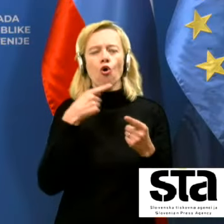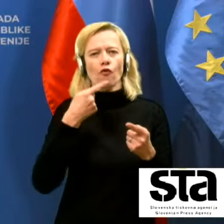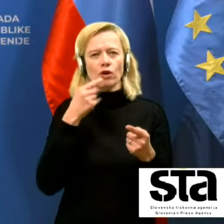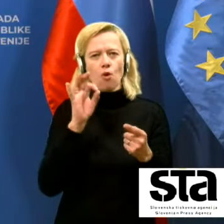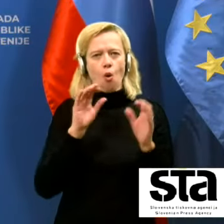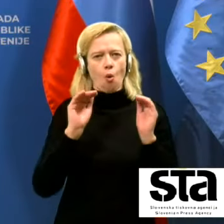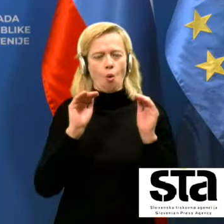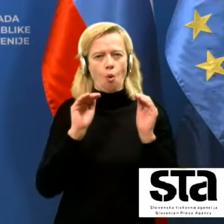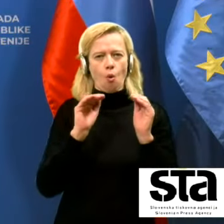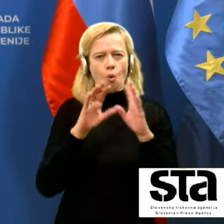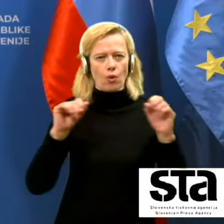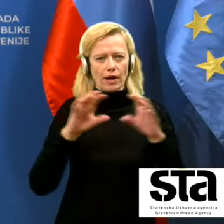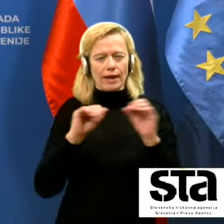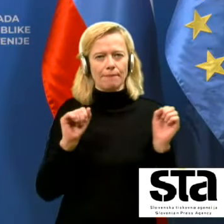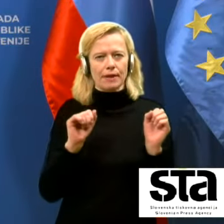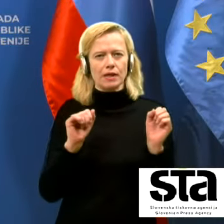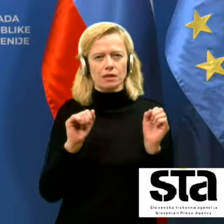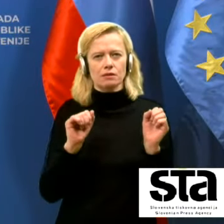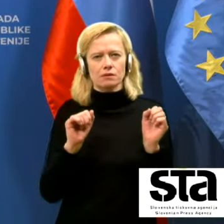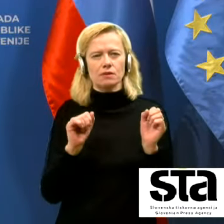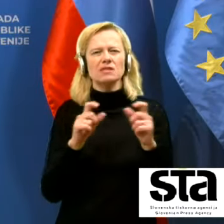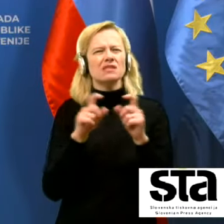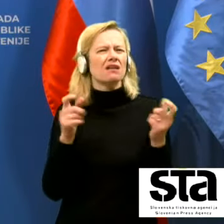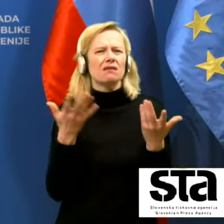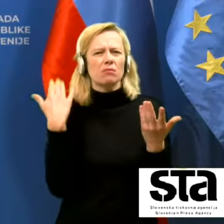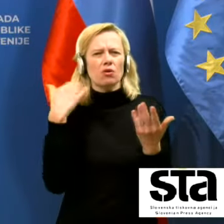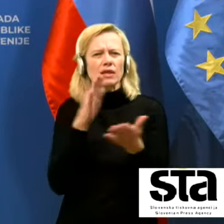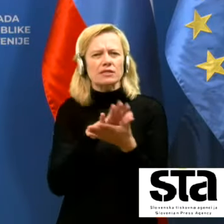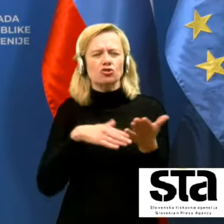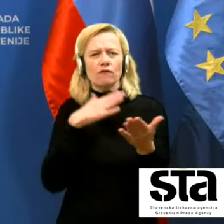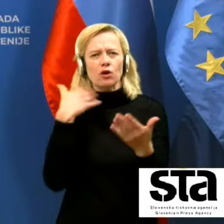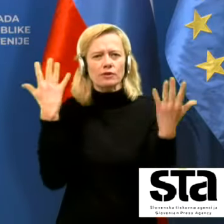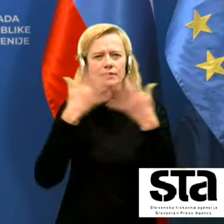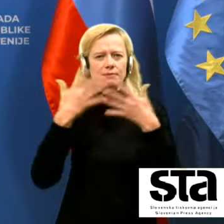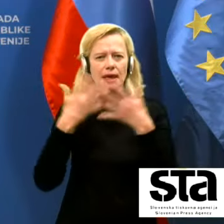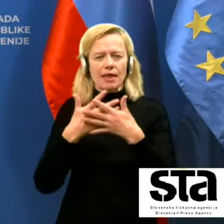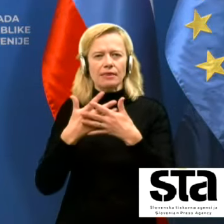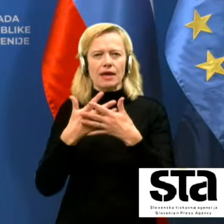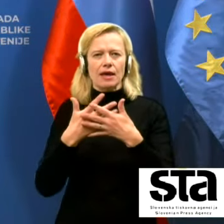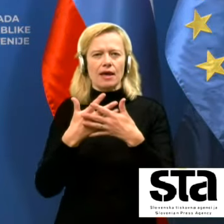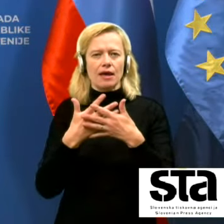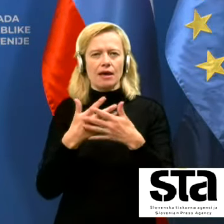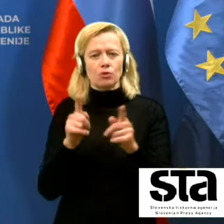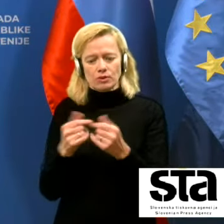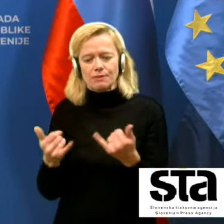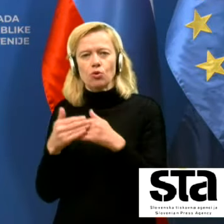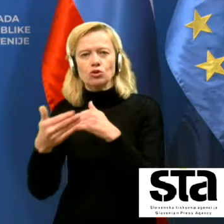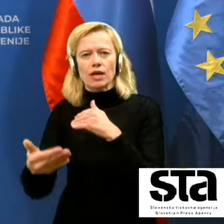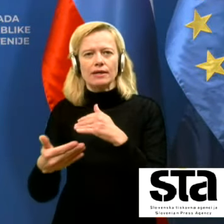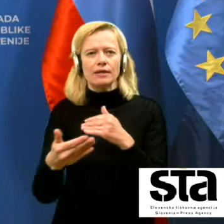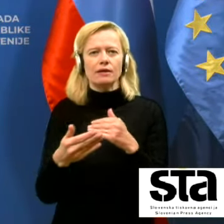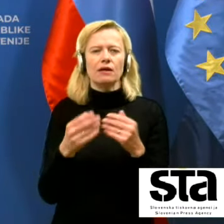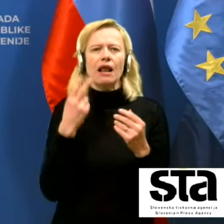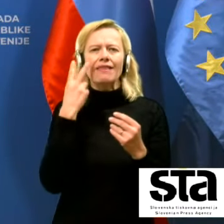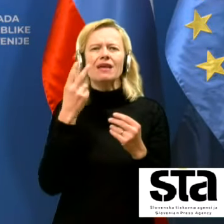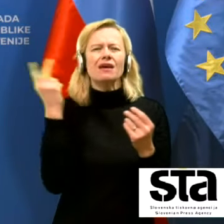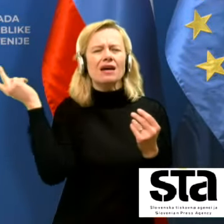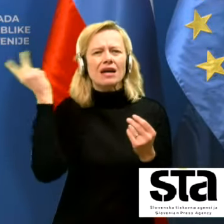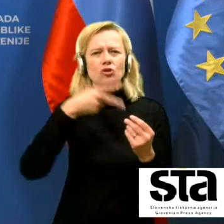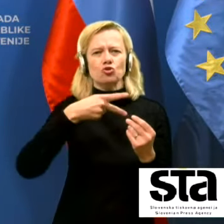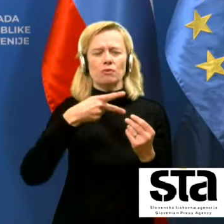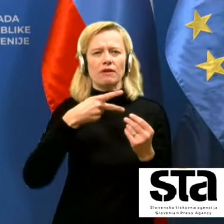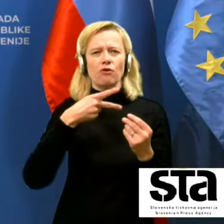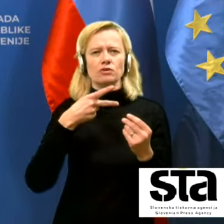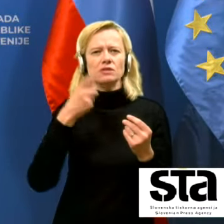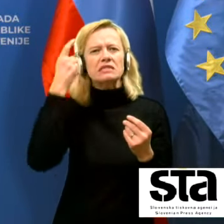morda zmede, tudi v samem začetku in tudi pozneje, glede razumljivosti, tudi glede smiselnosti.